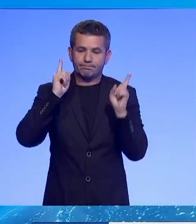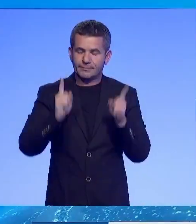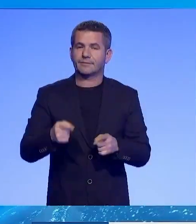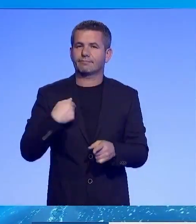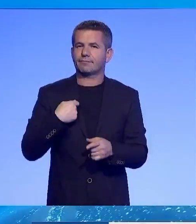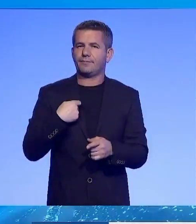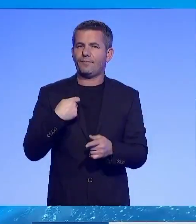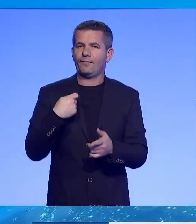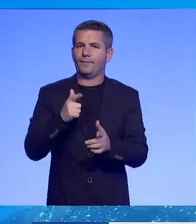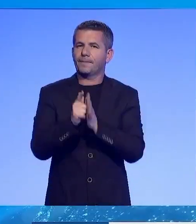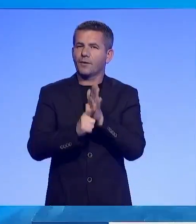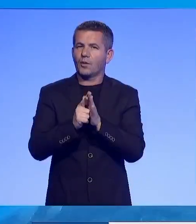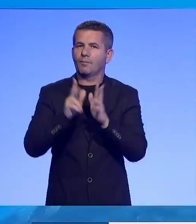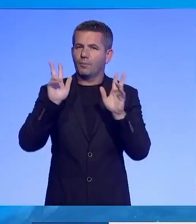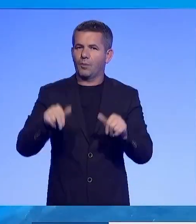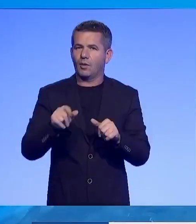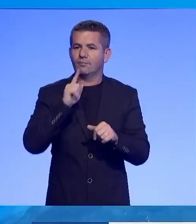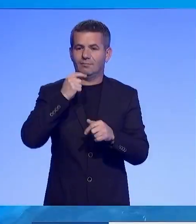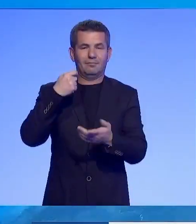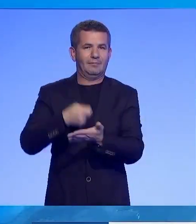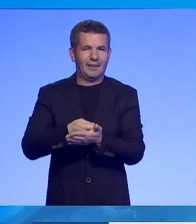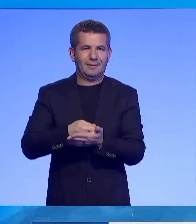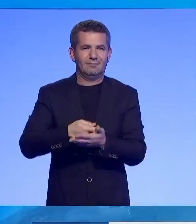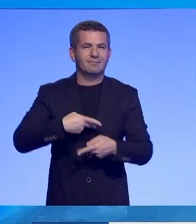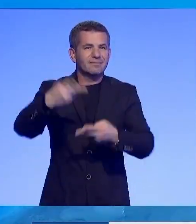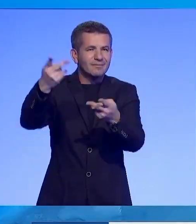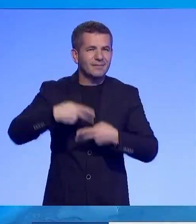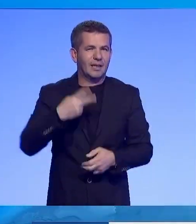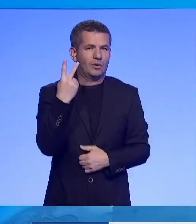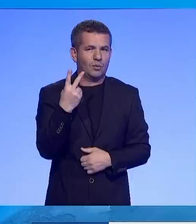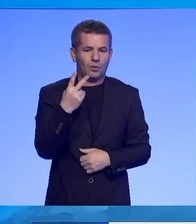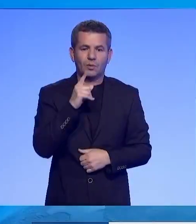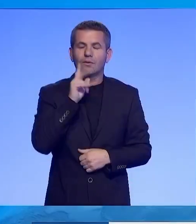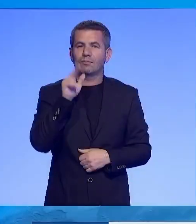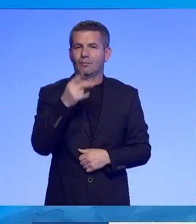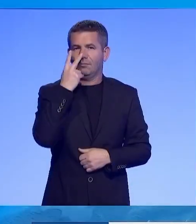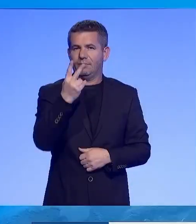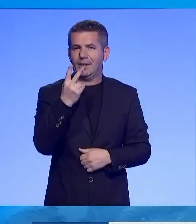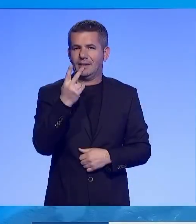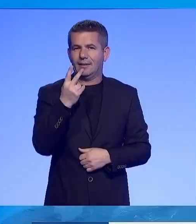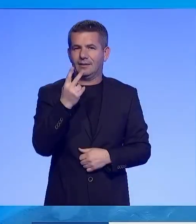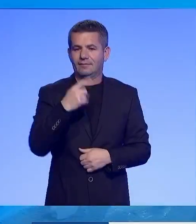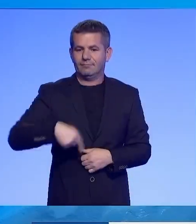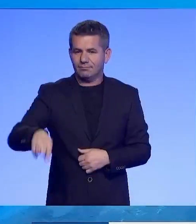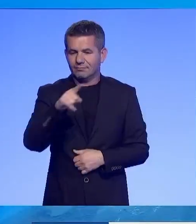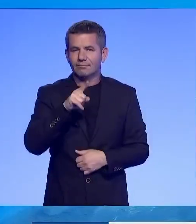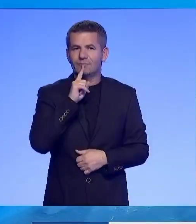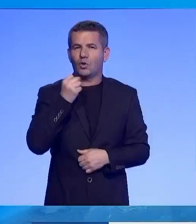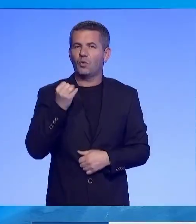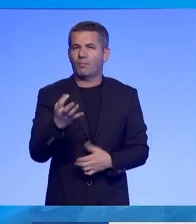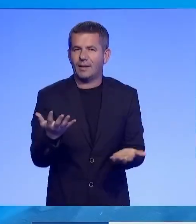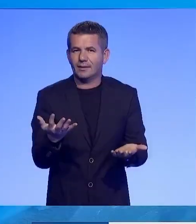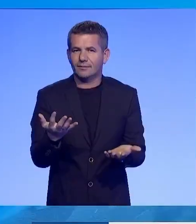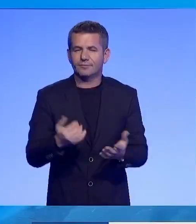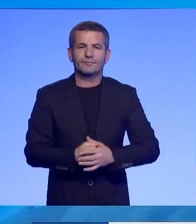nkohët, një të nërë, mund të kemi edhe import edhe ekspert. Kjo është një tjetër manipulim që përdoet të ndohet më bome numra. Se jo do